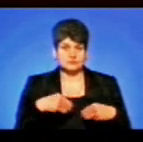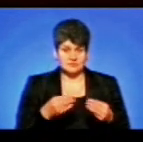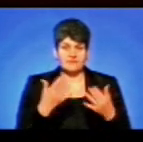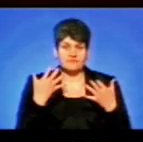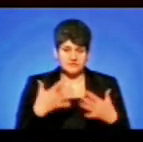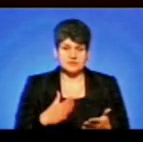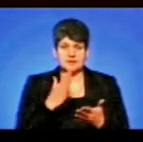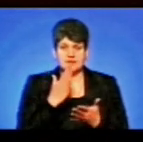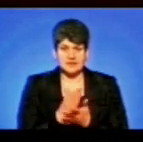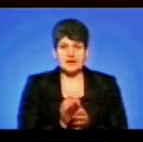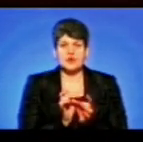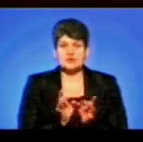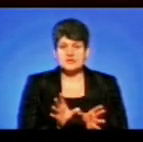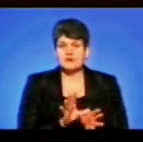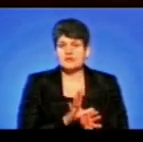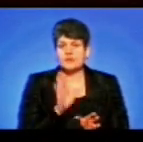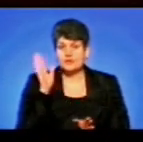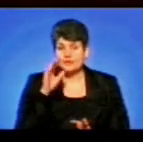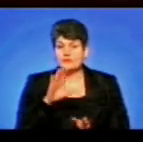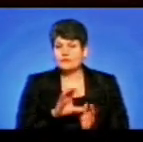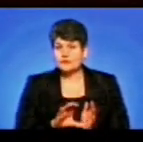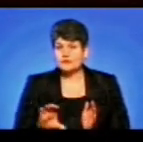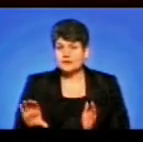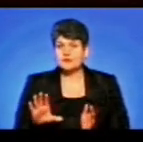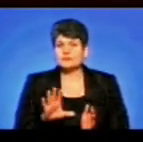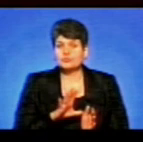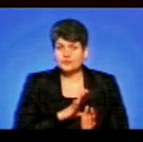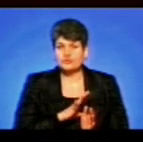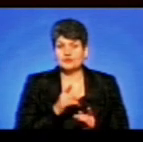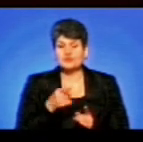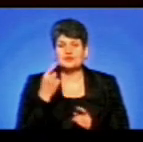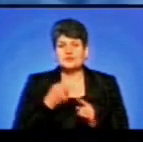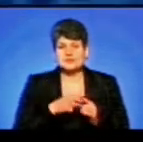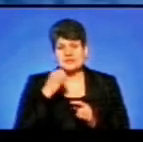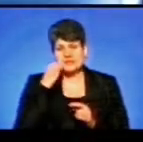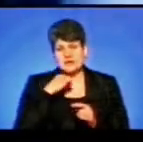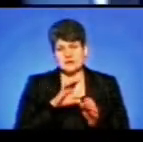його словами, розрив труби стався через те, що водопровідні мережі застарілі.